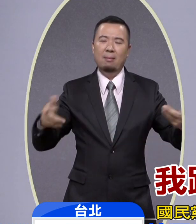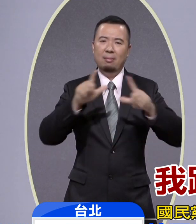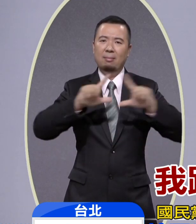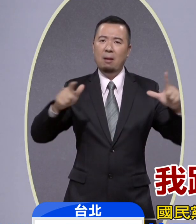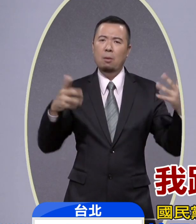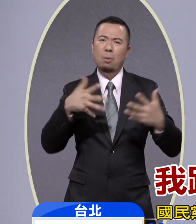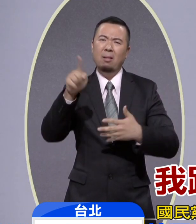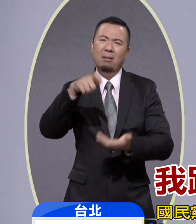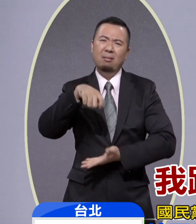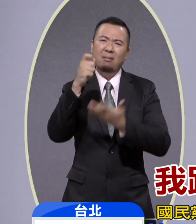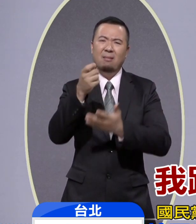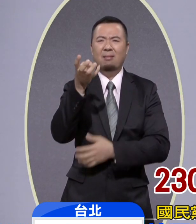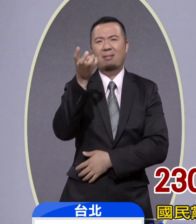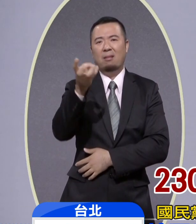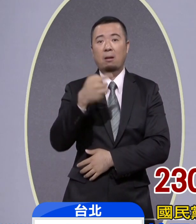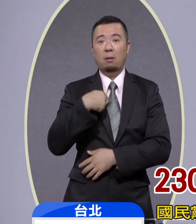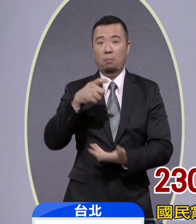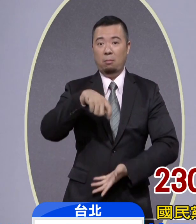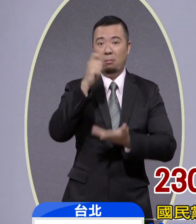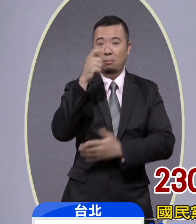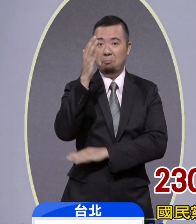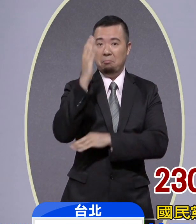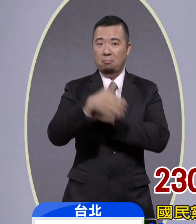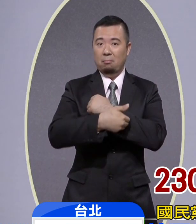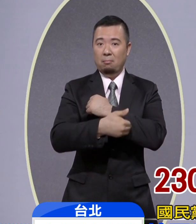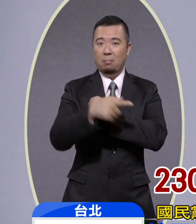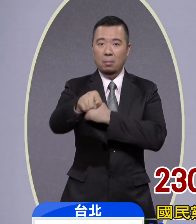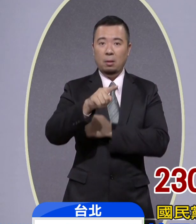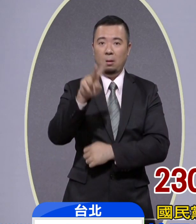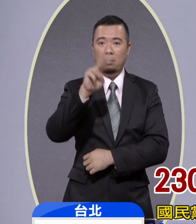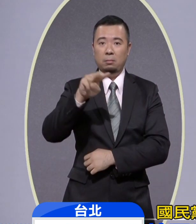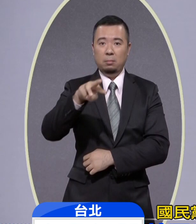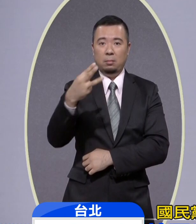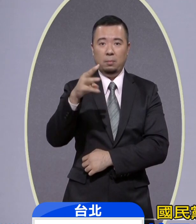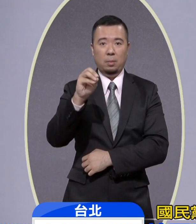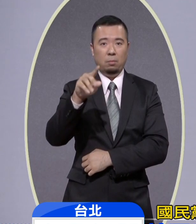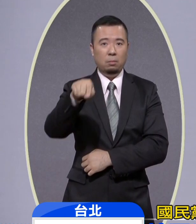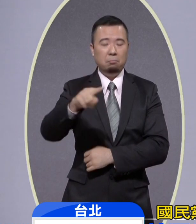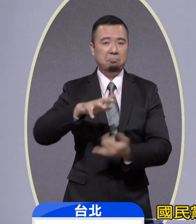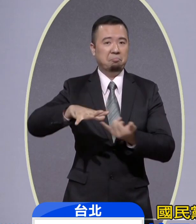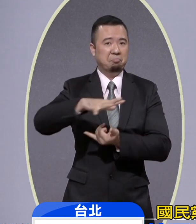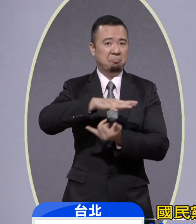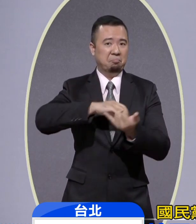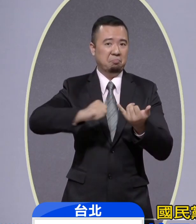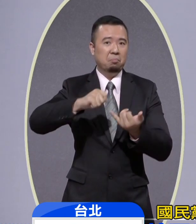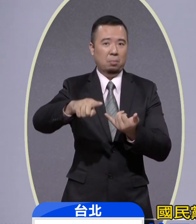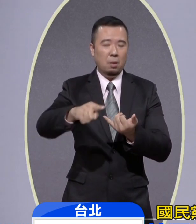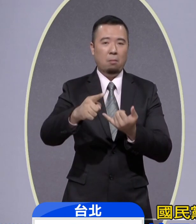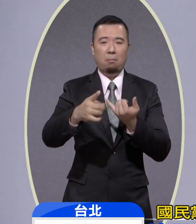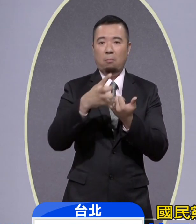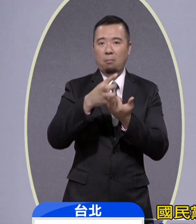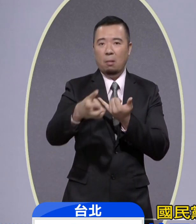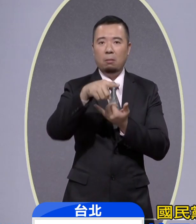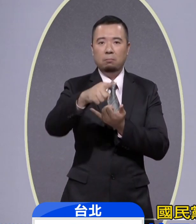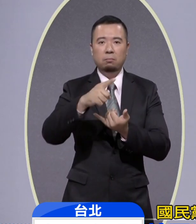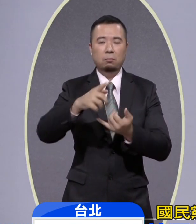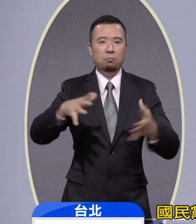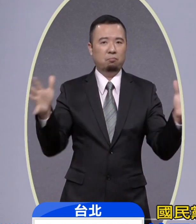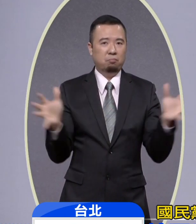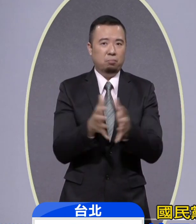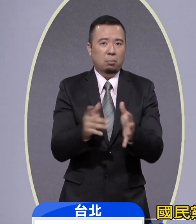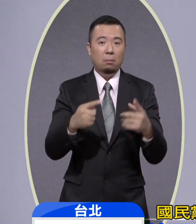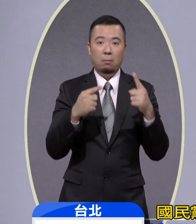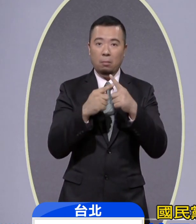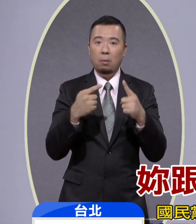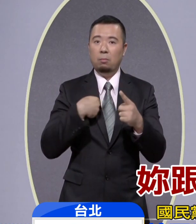的问题我跟你谈的是工部门2300万台澎金马同胞我们的国家是什么国家要往哪一个